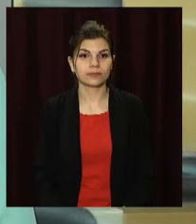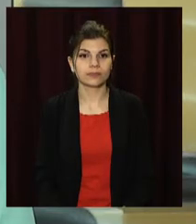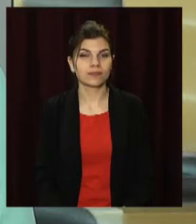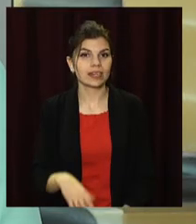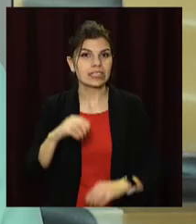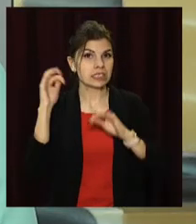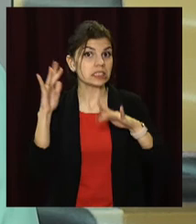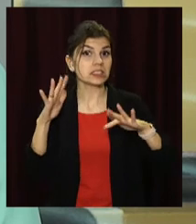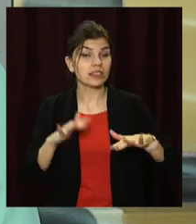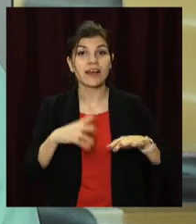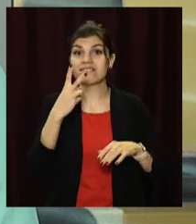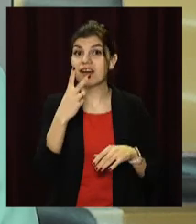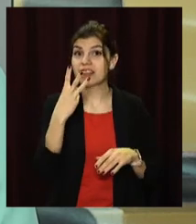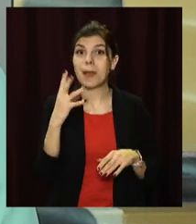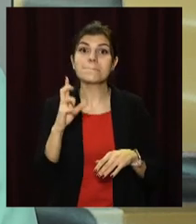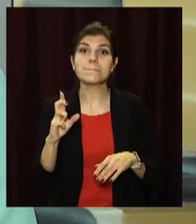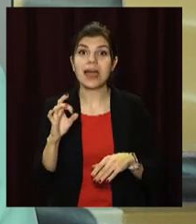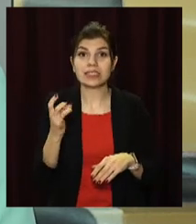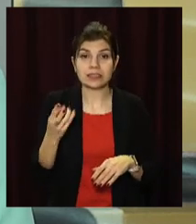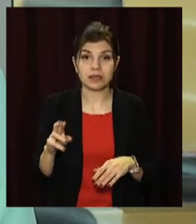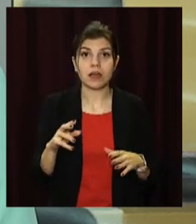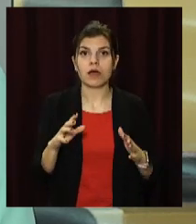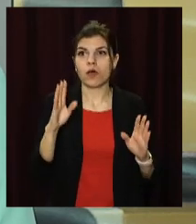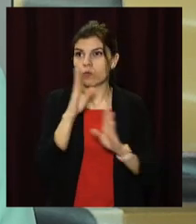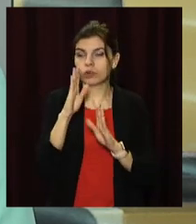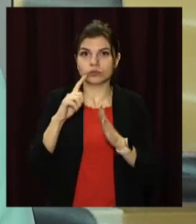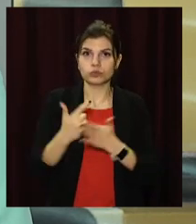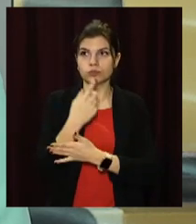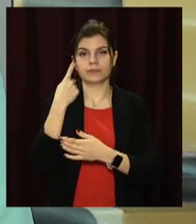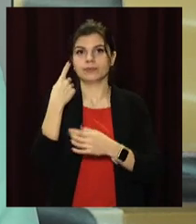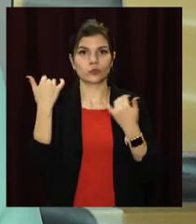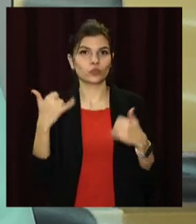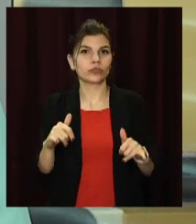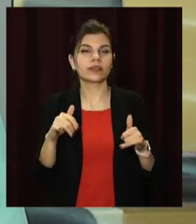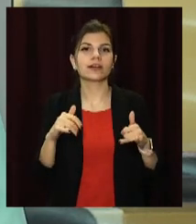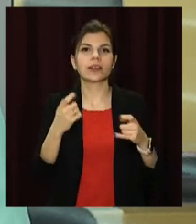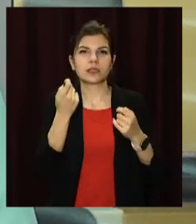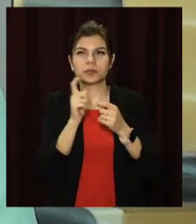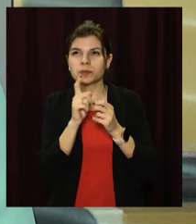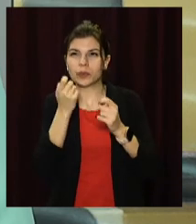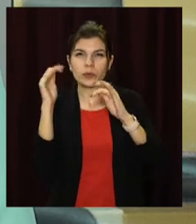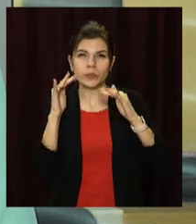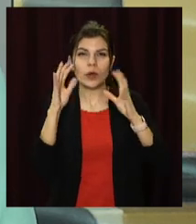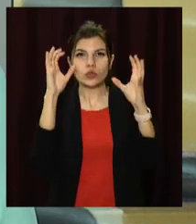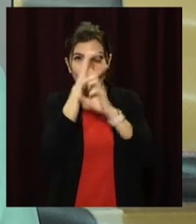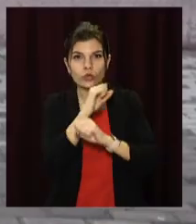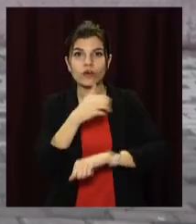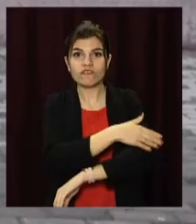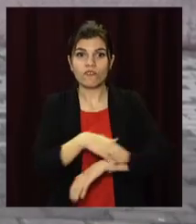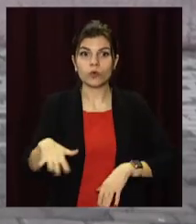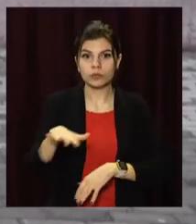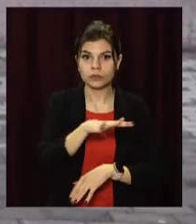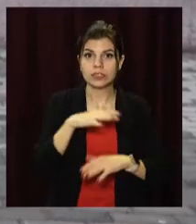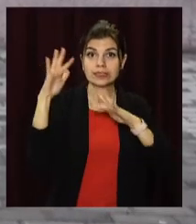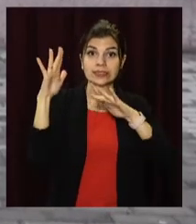Засніжило. 23 березня погода вкотре здивувала дніпрян своєю мінливістю. Вночі вулиці міста